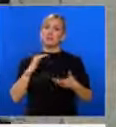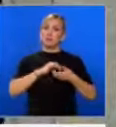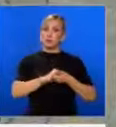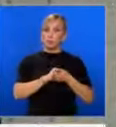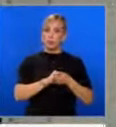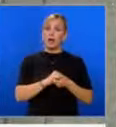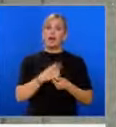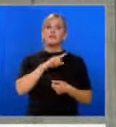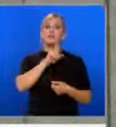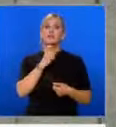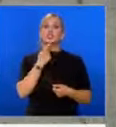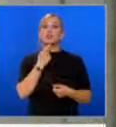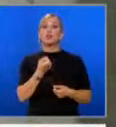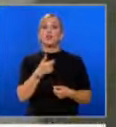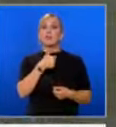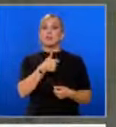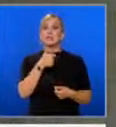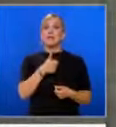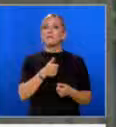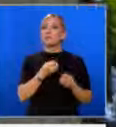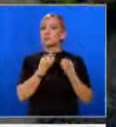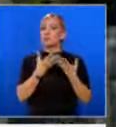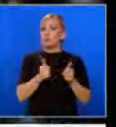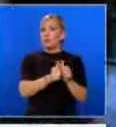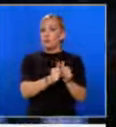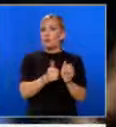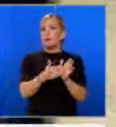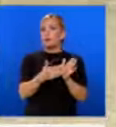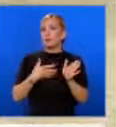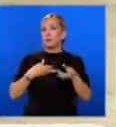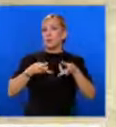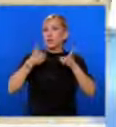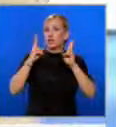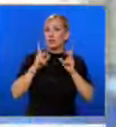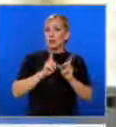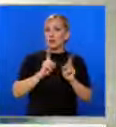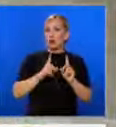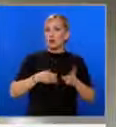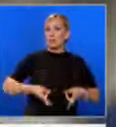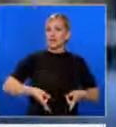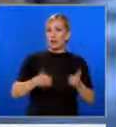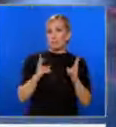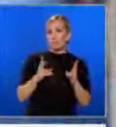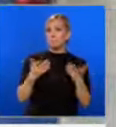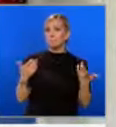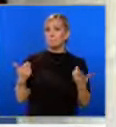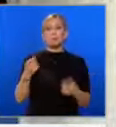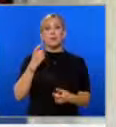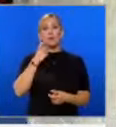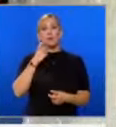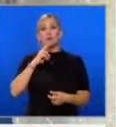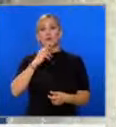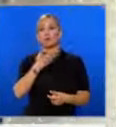въпроса защо и БСП вече е потенциален партньор, въпреки, че имат решение, което не го позволява, лидерът на ГЕРБ